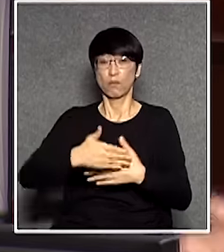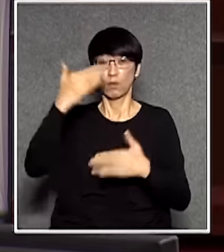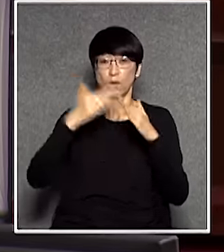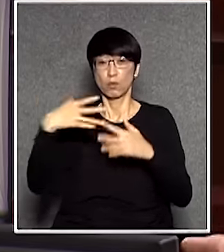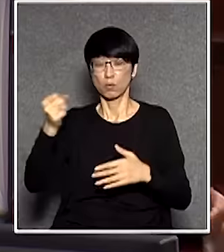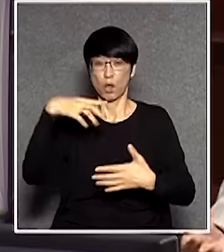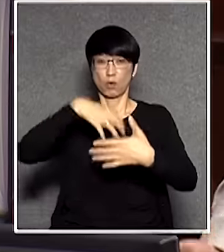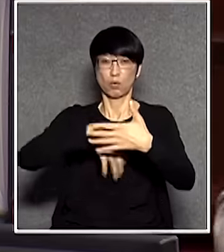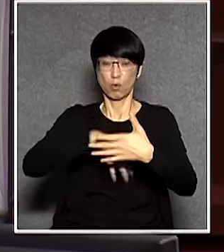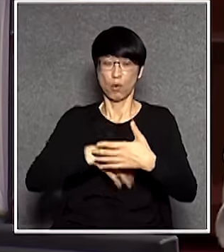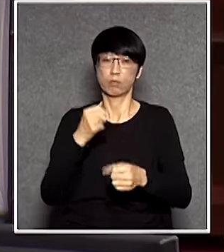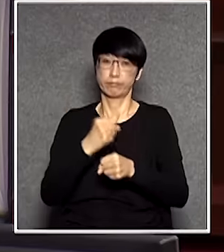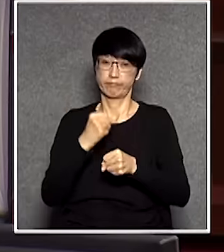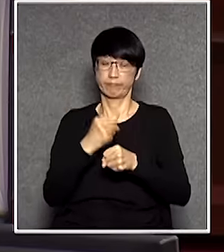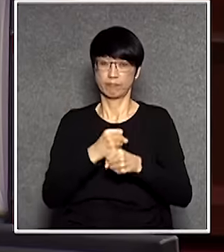內部我們會做一些